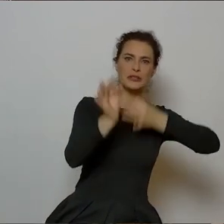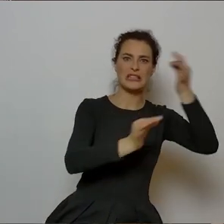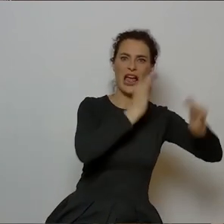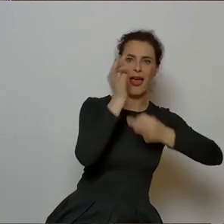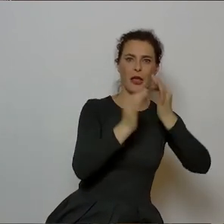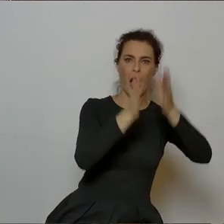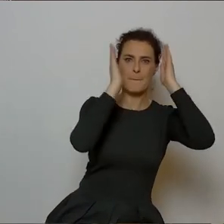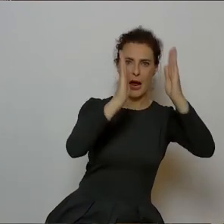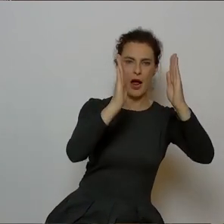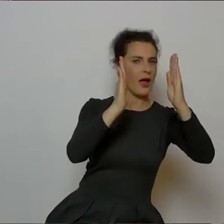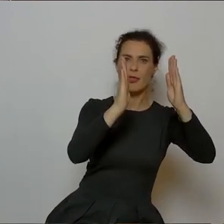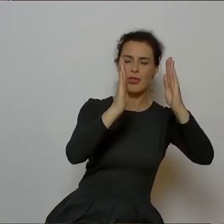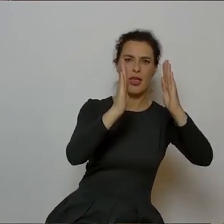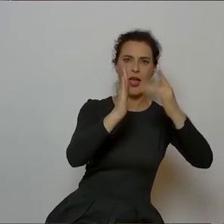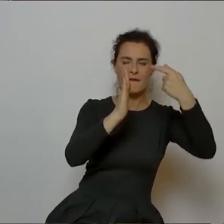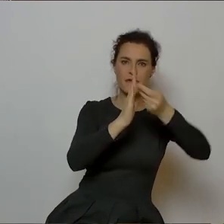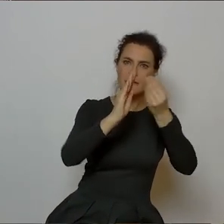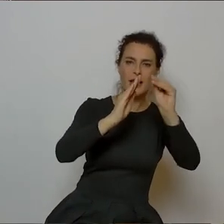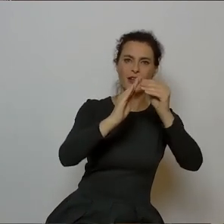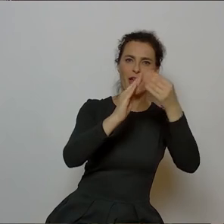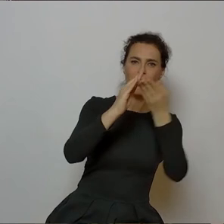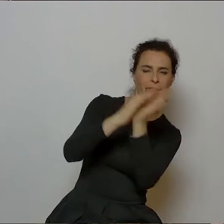iść w stronę bardziej swobodnej formy.